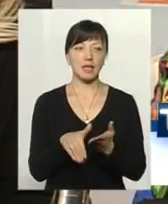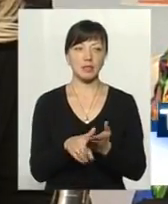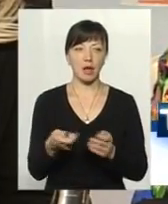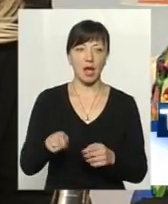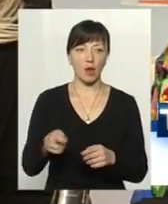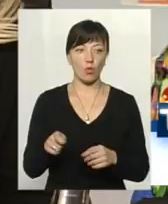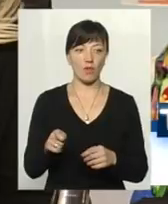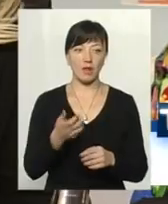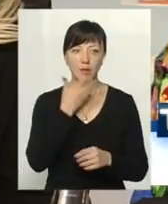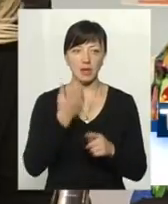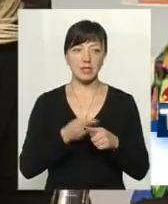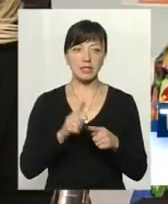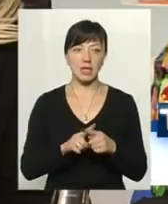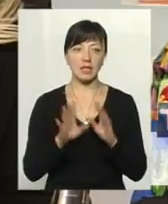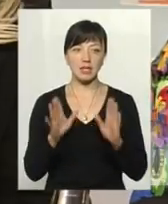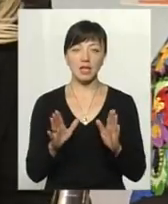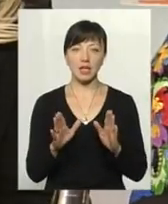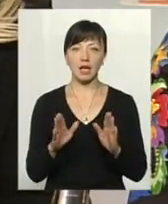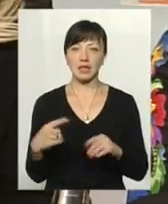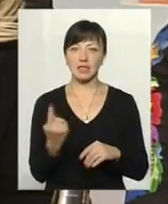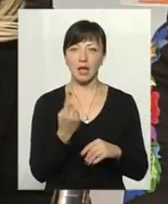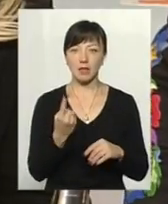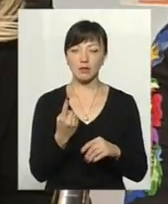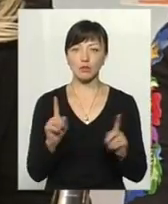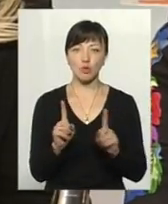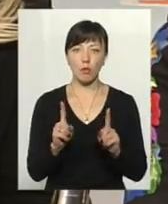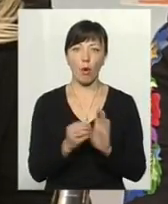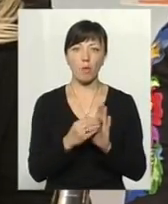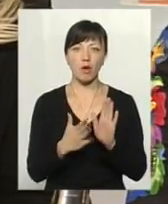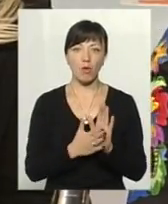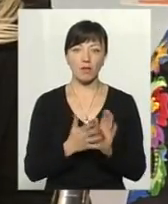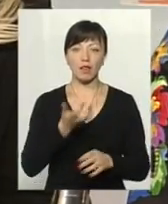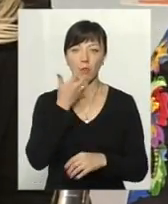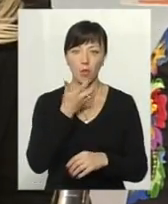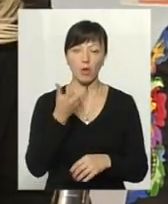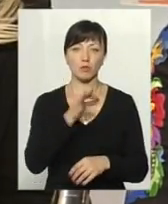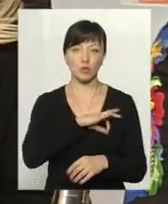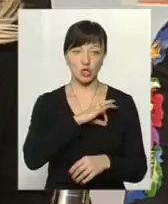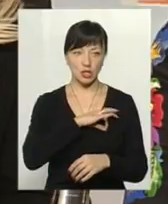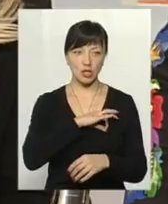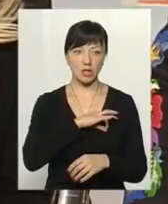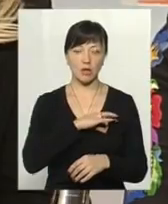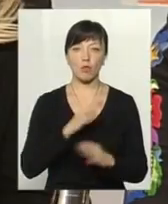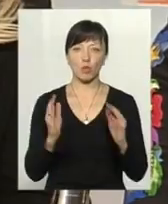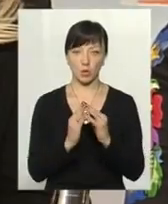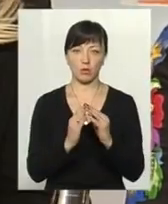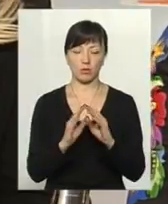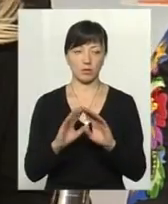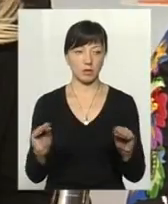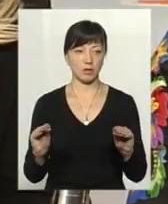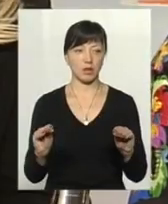регулювання тепла. Це засіб є виключно для того, щоб облікувати тепло, яке спожив будинок.